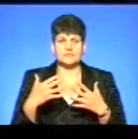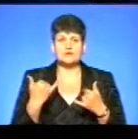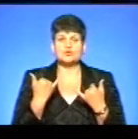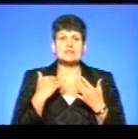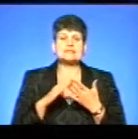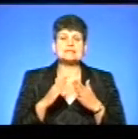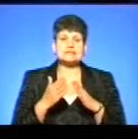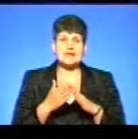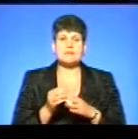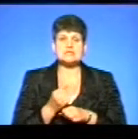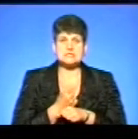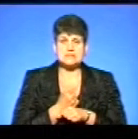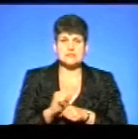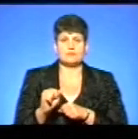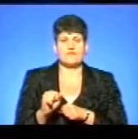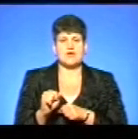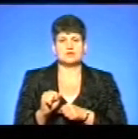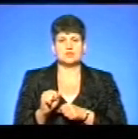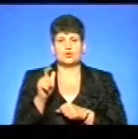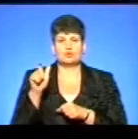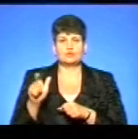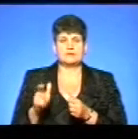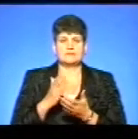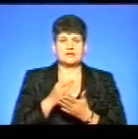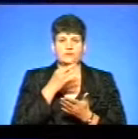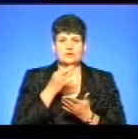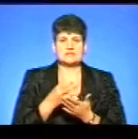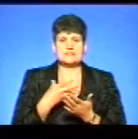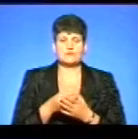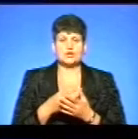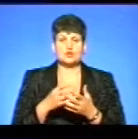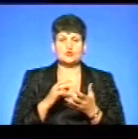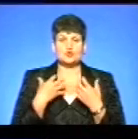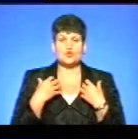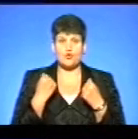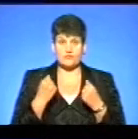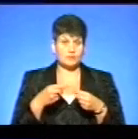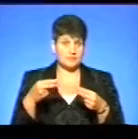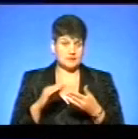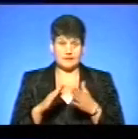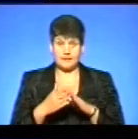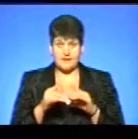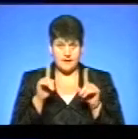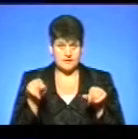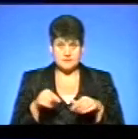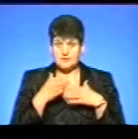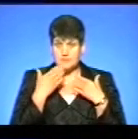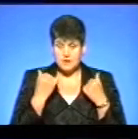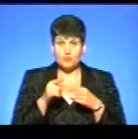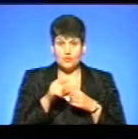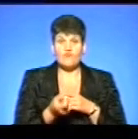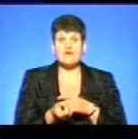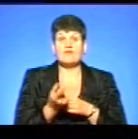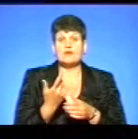система зобов'яже, ну, скажімо так, пацієнта нести відповідальність за своє здоров'я. Тому що, якщо він не підписав декларації, і в нього виявляє,